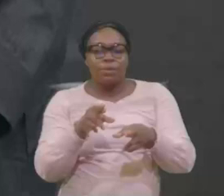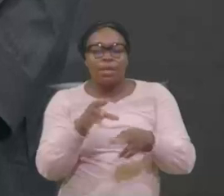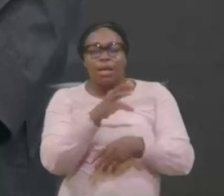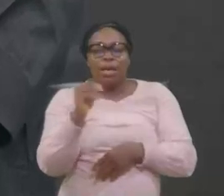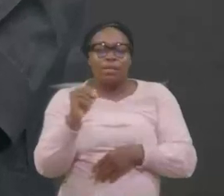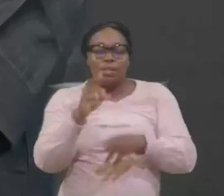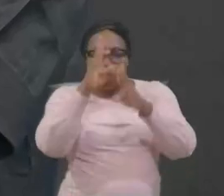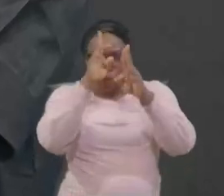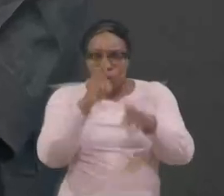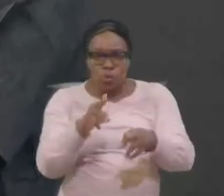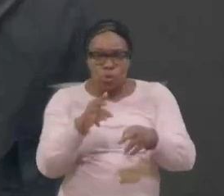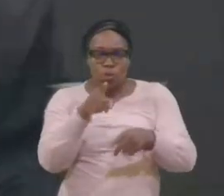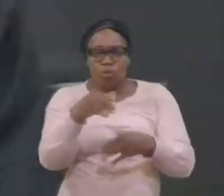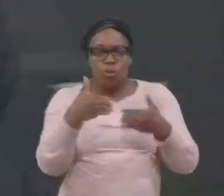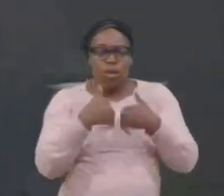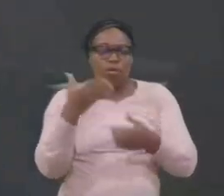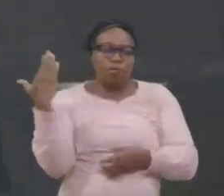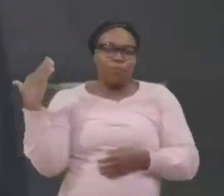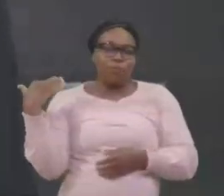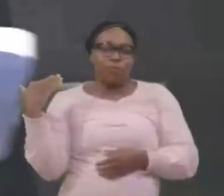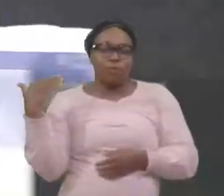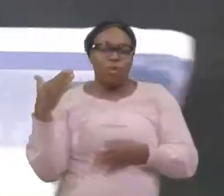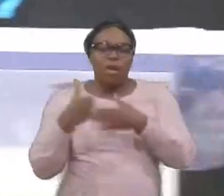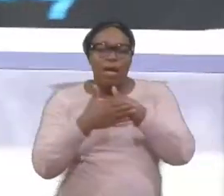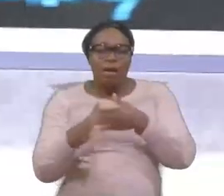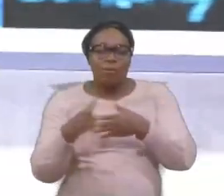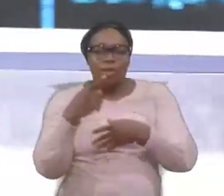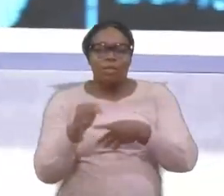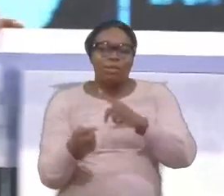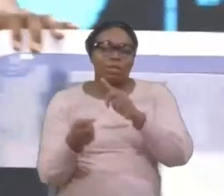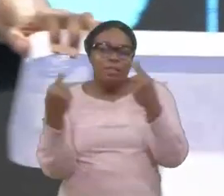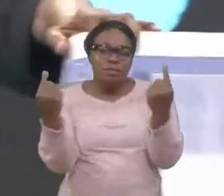'honneur? Tu as perdu tout. Après la transgression,